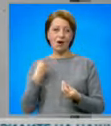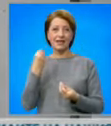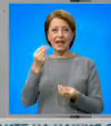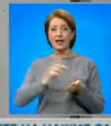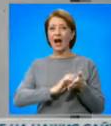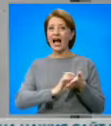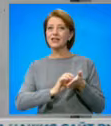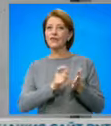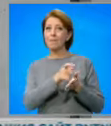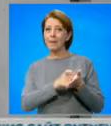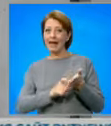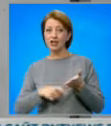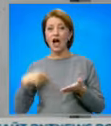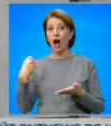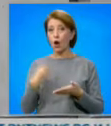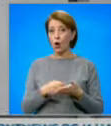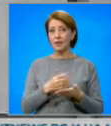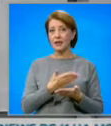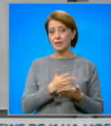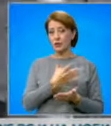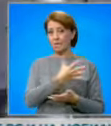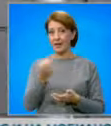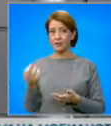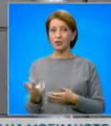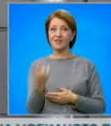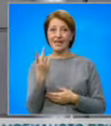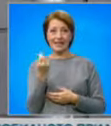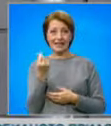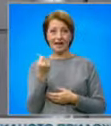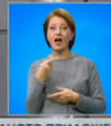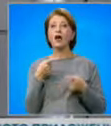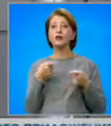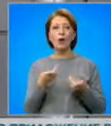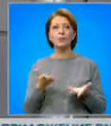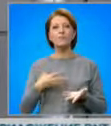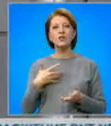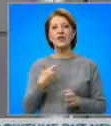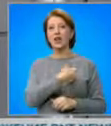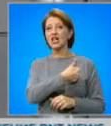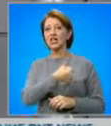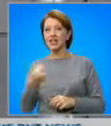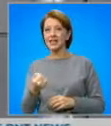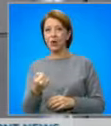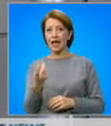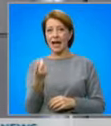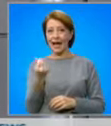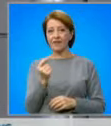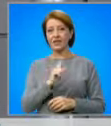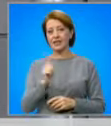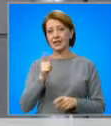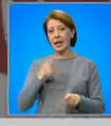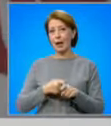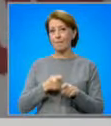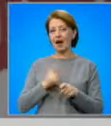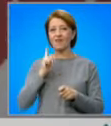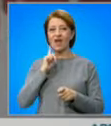търговец в такъв случай е между 500 и 2000 лева. Данъчният поискал 600 лева, за да не състави акт. Търговецът